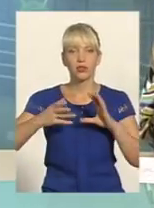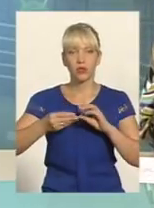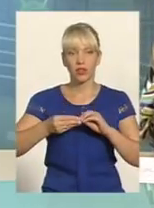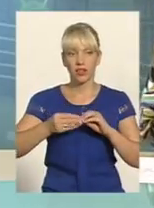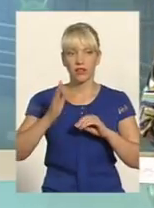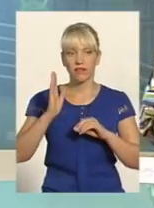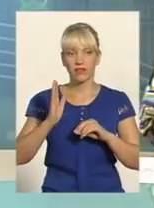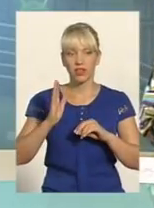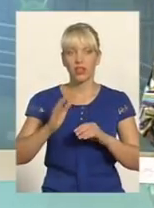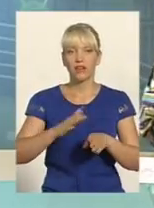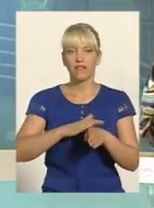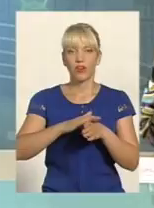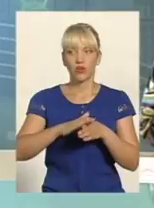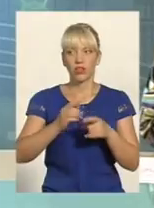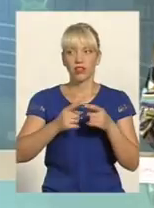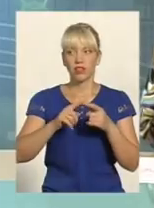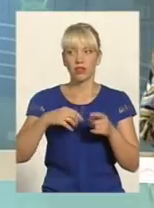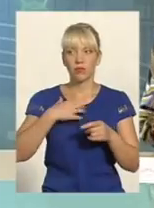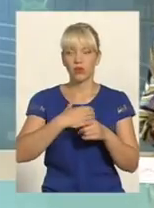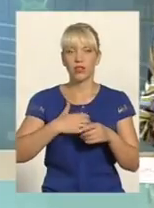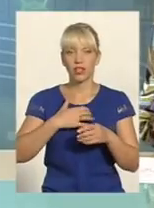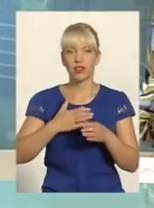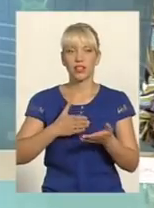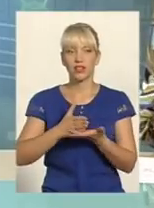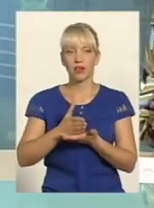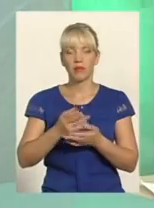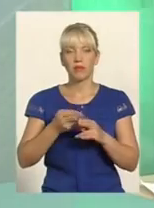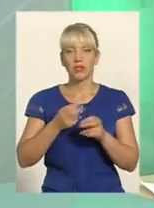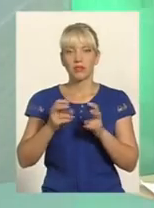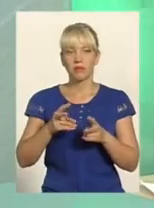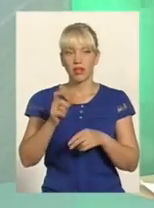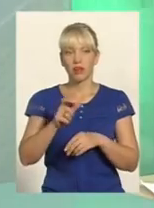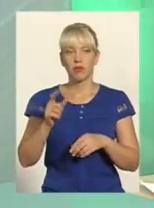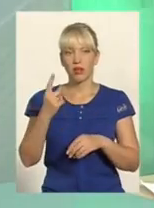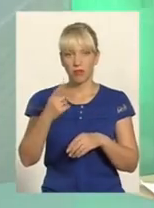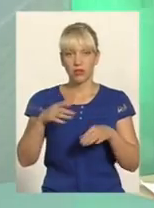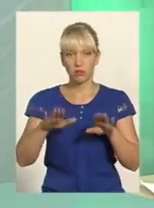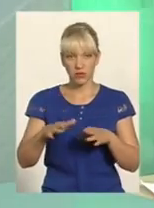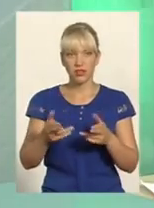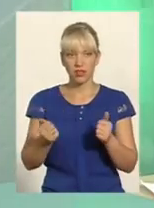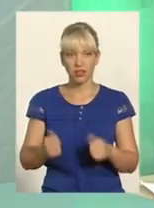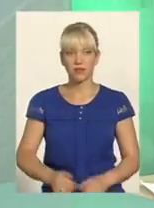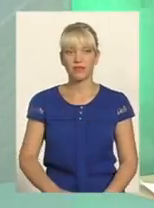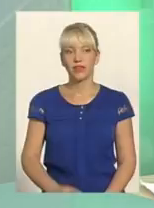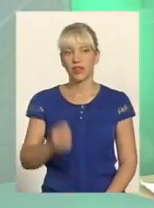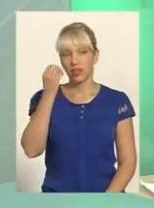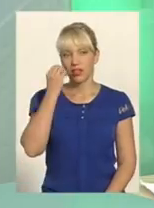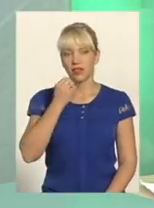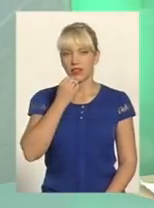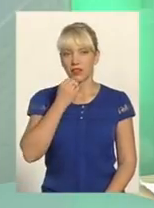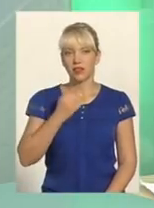виконанні у тих пріоритетних напрямків Безпека громадян на першому місці, так же ж? Дякую, дякую, пані Анна